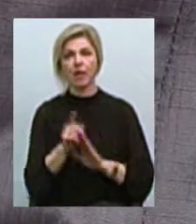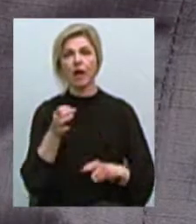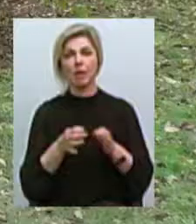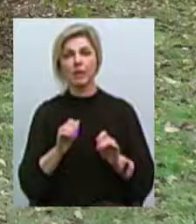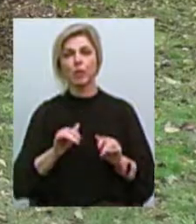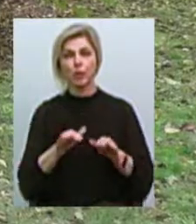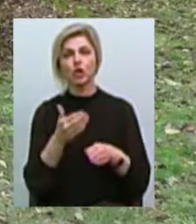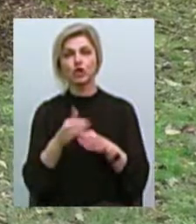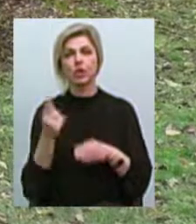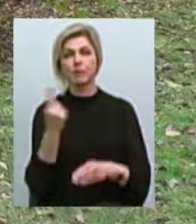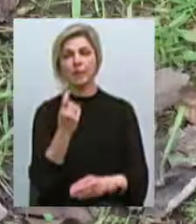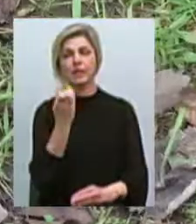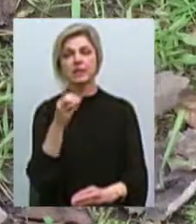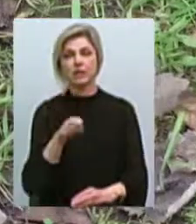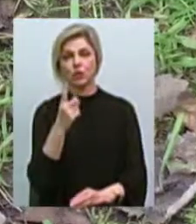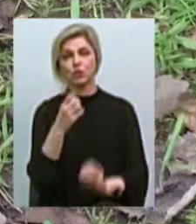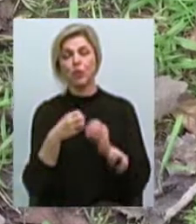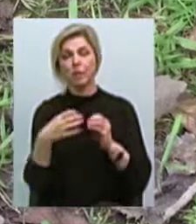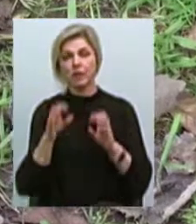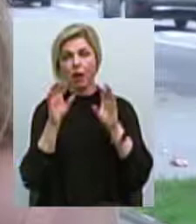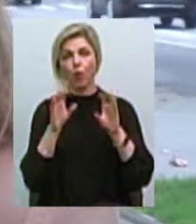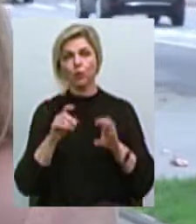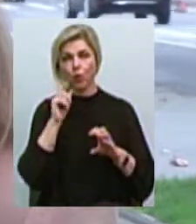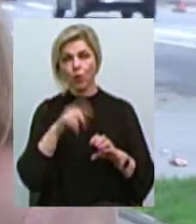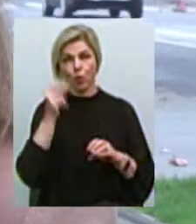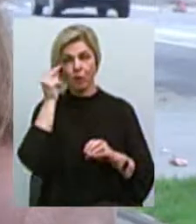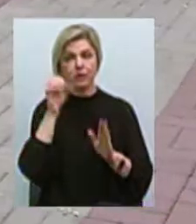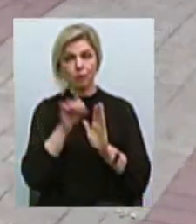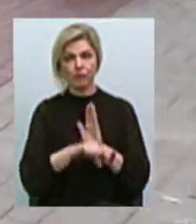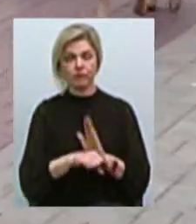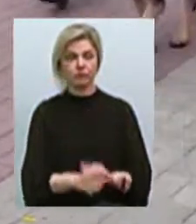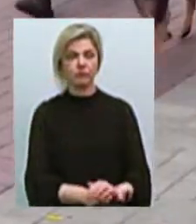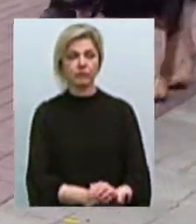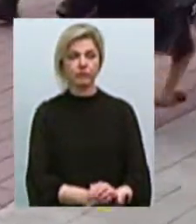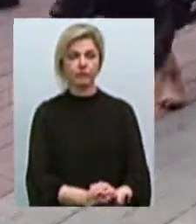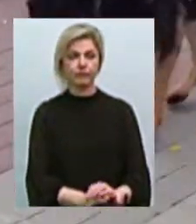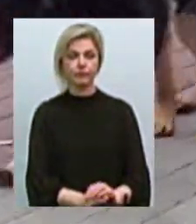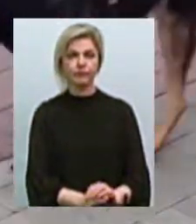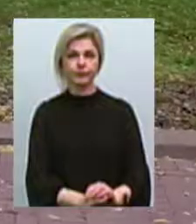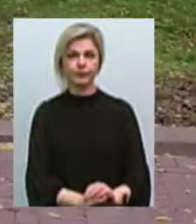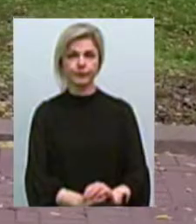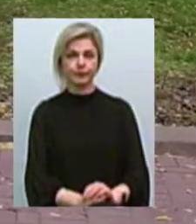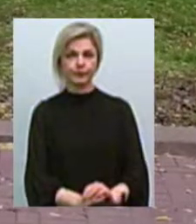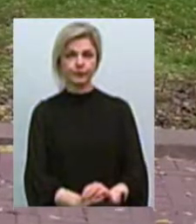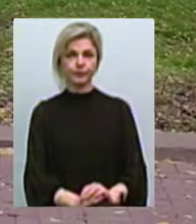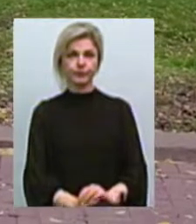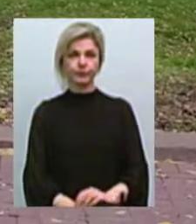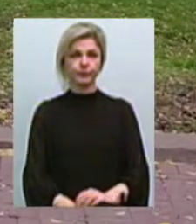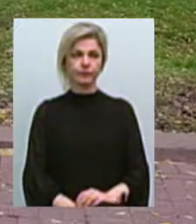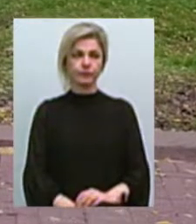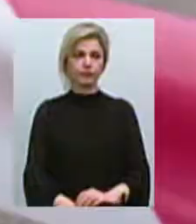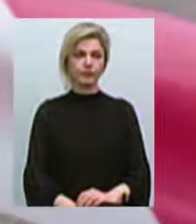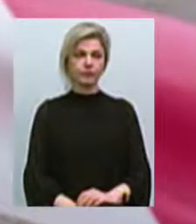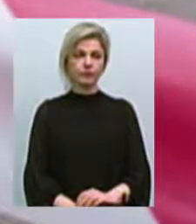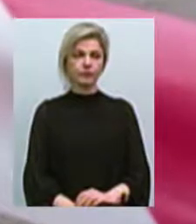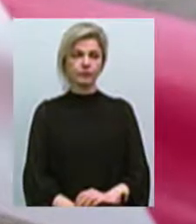за частиною першої статті 115 Кримінального кодексу України, умисне вбивство. Ніна Булах, Вікторія Чернявська, Ігор Чорний, Василь Філімон.